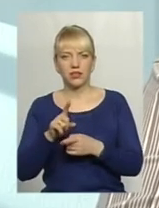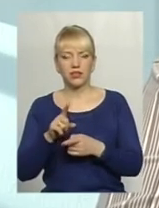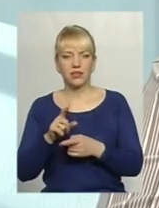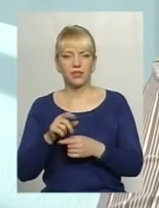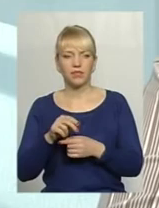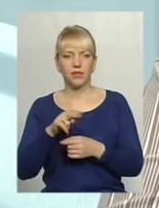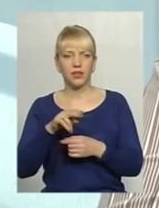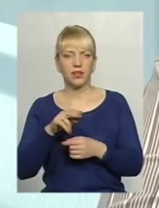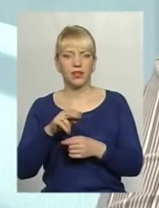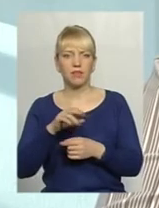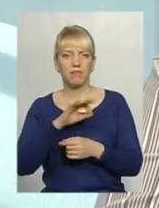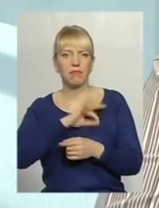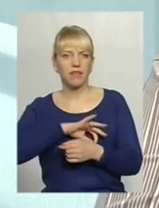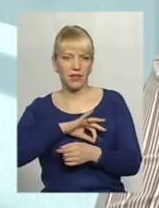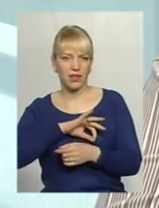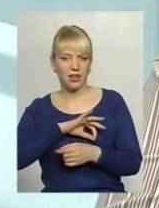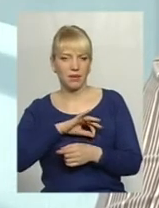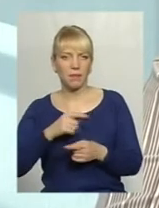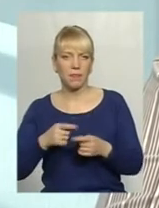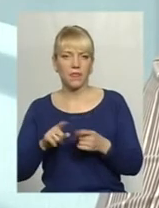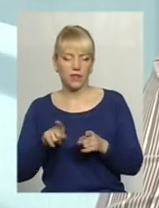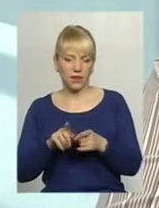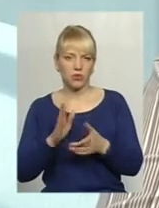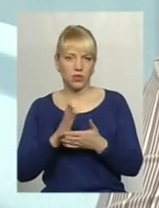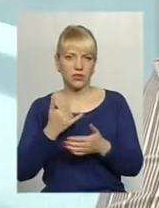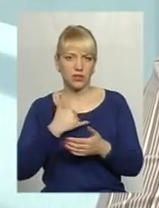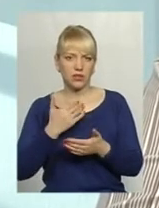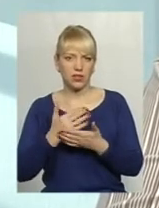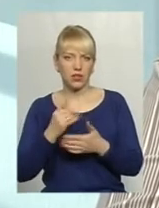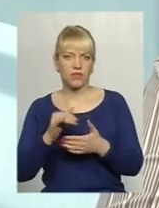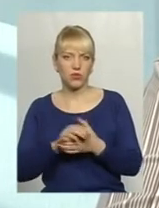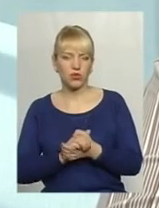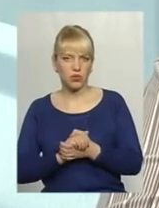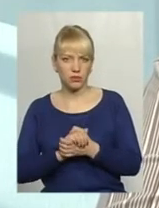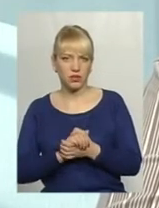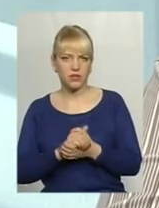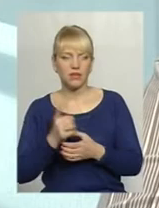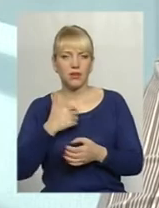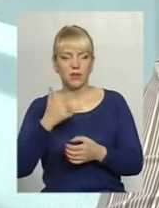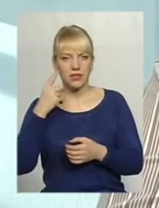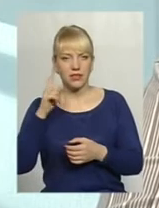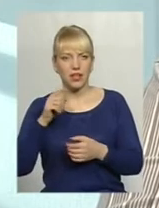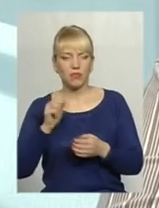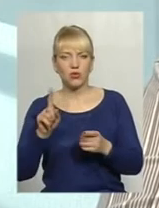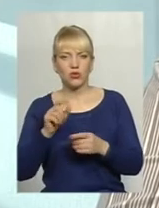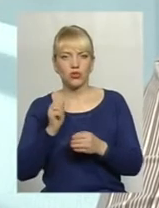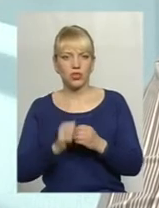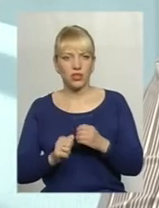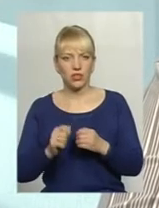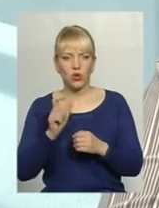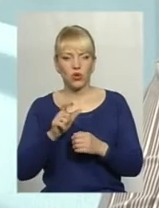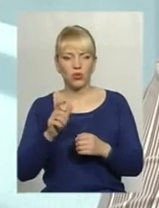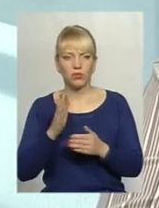є у нашому суспільстві. І дуже часто ми знаємо, що люди мають